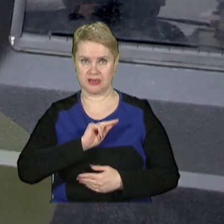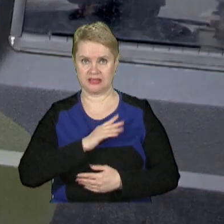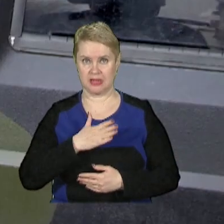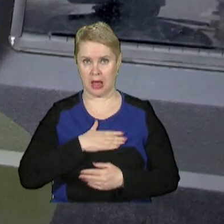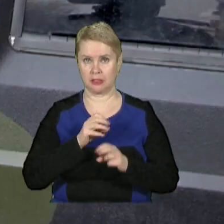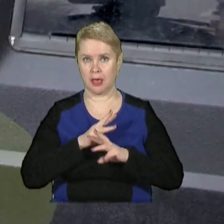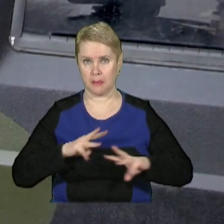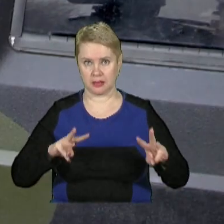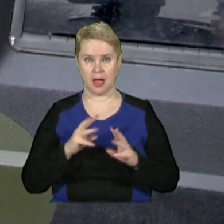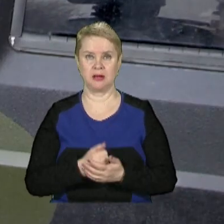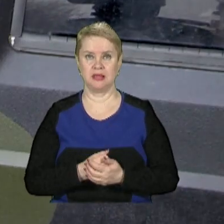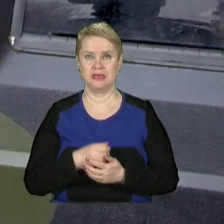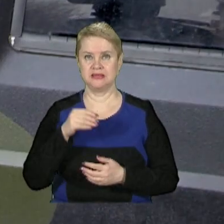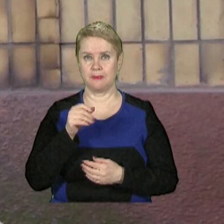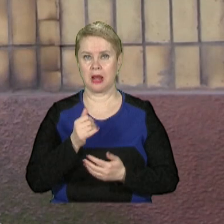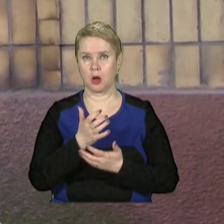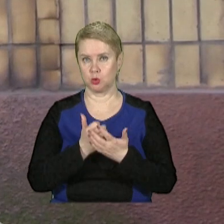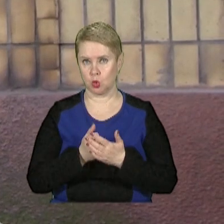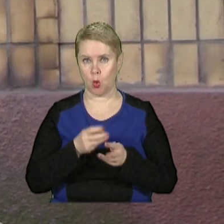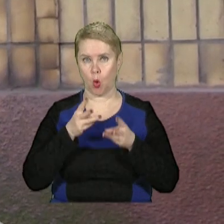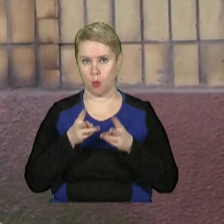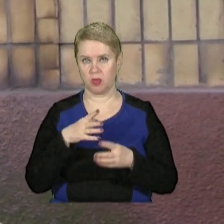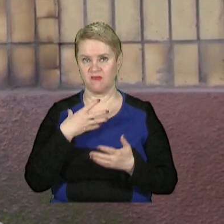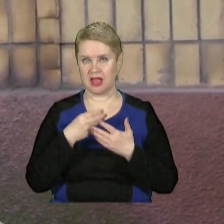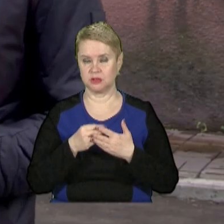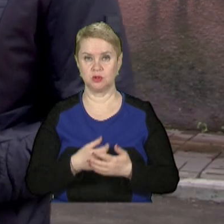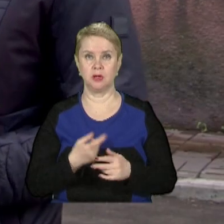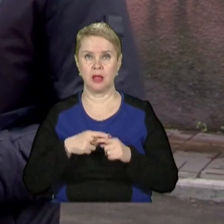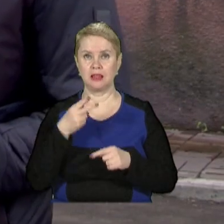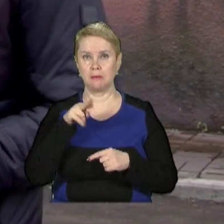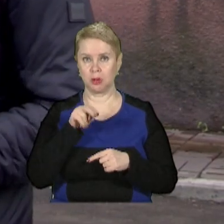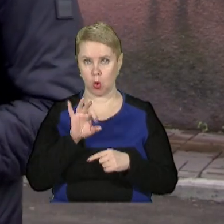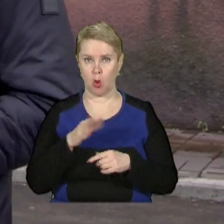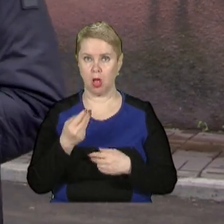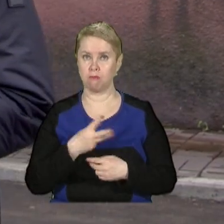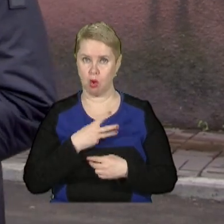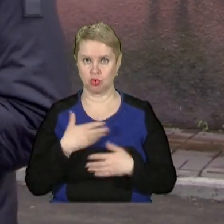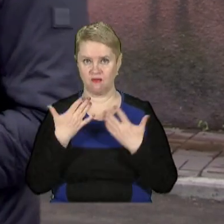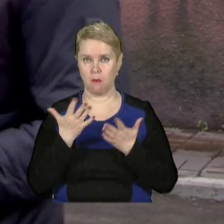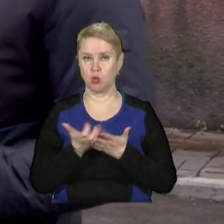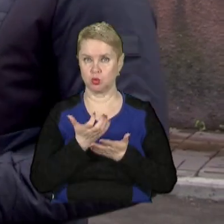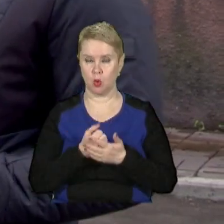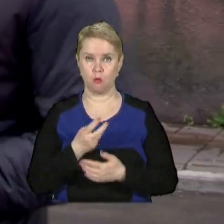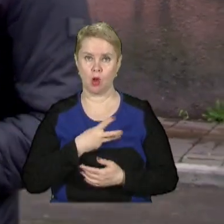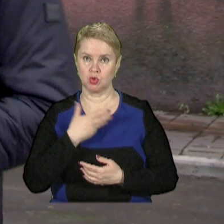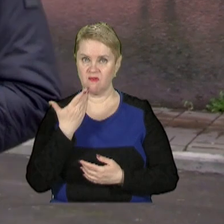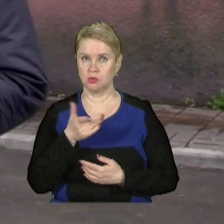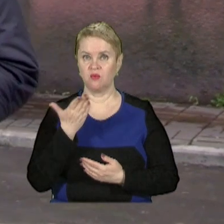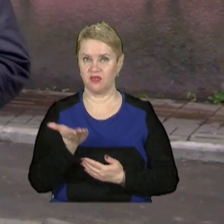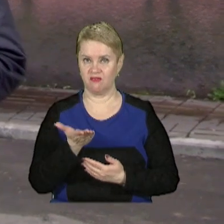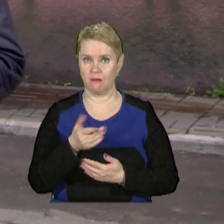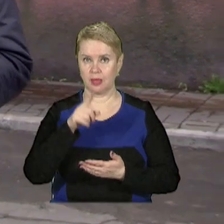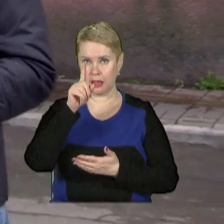нашого департаменту земельних ресурсів та комунальної власності. Дмитру, я бажаю вам успіху, бажаю, щоб він вам